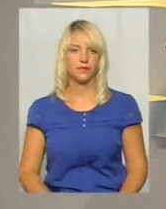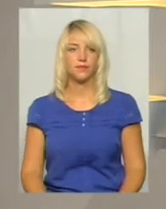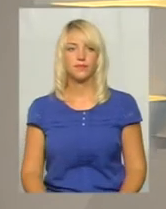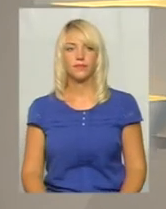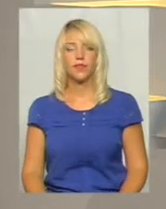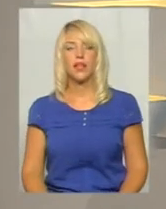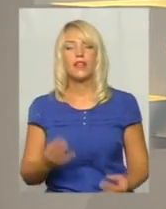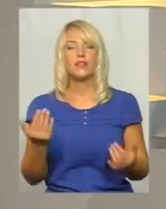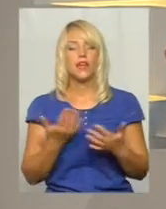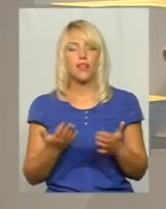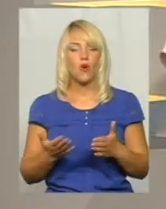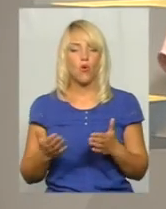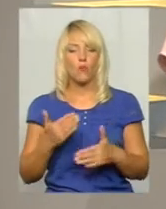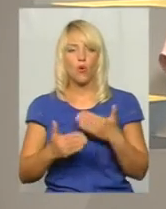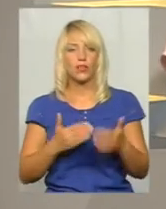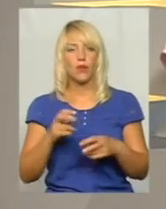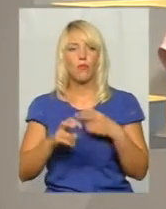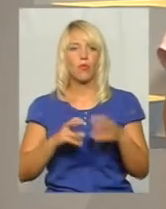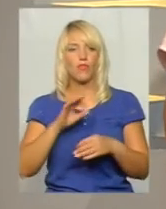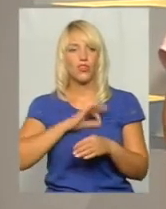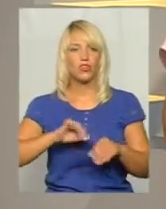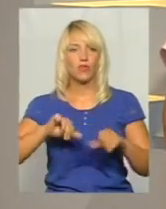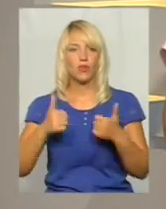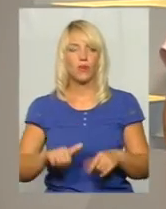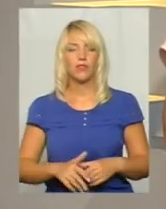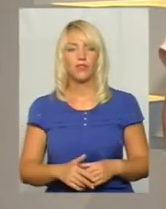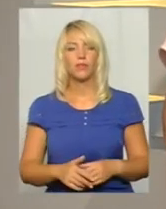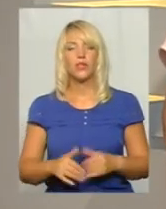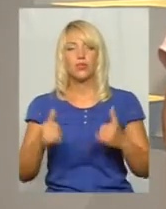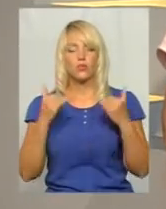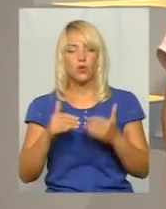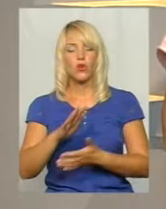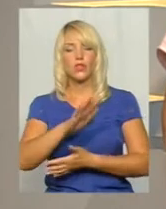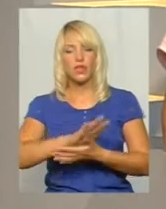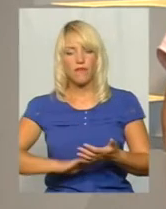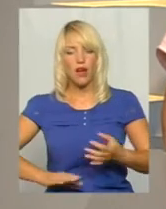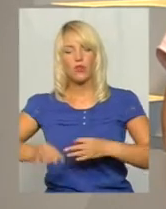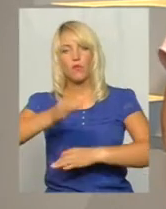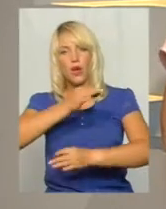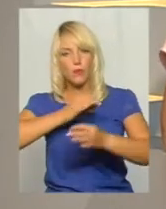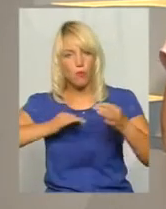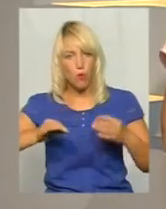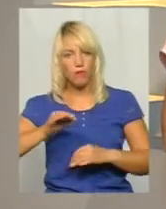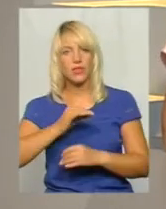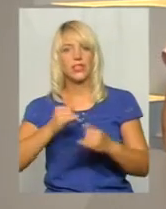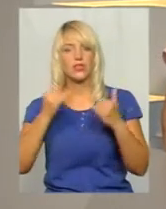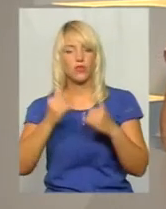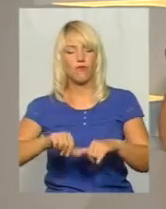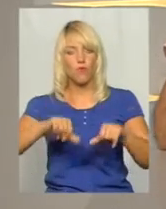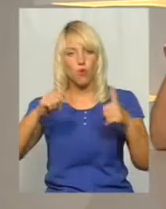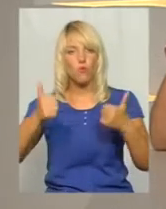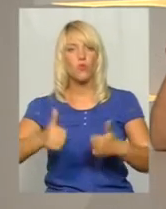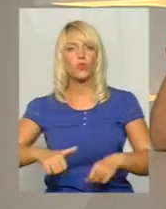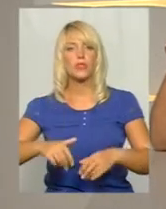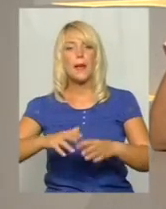На якому етапі пошуки отого вигідного для всіх формату? Сьогодні тривають конструктивні перемовини. Формується сьогодні